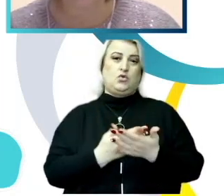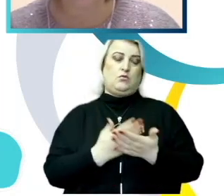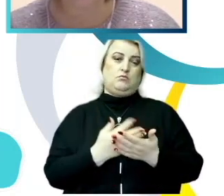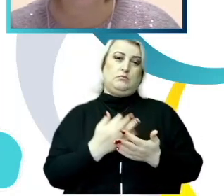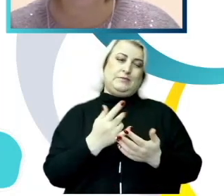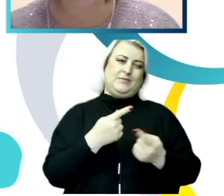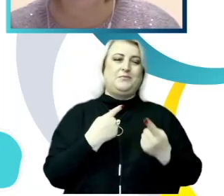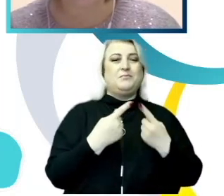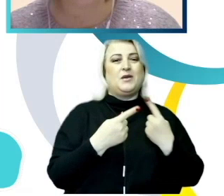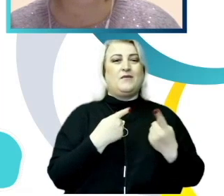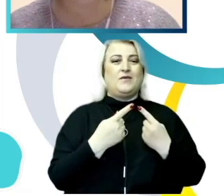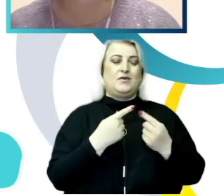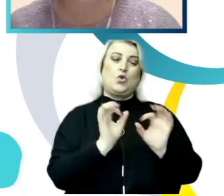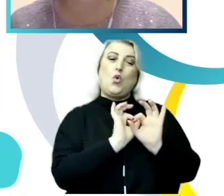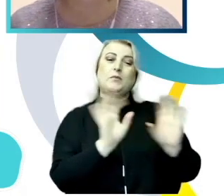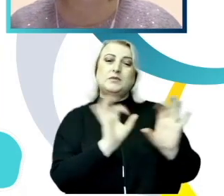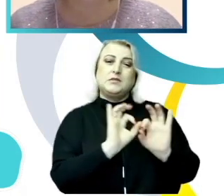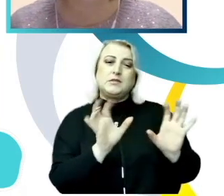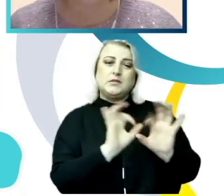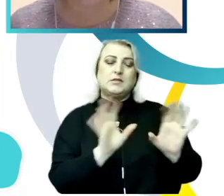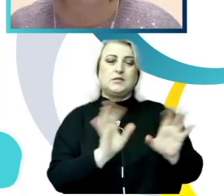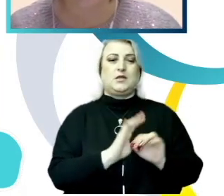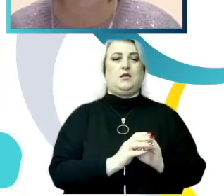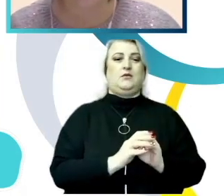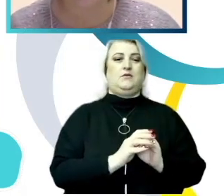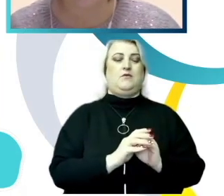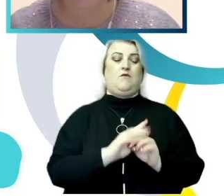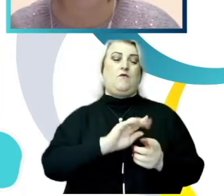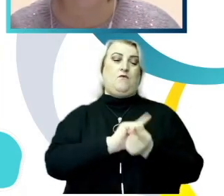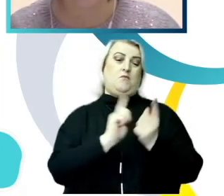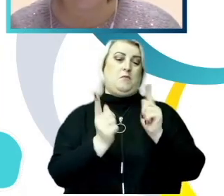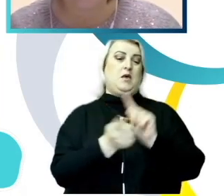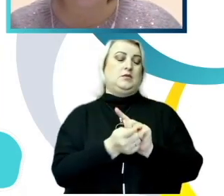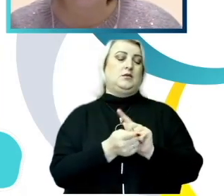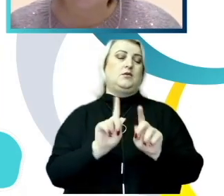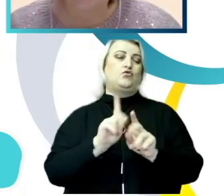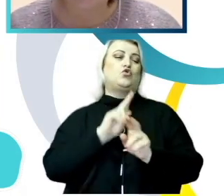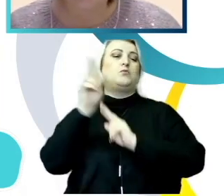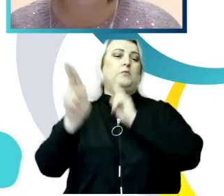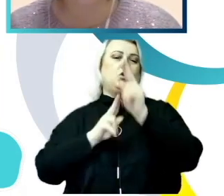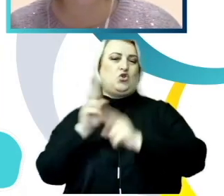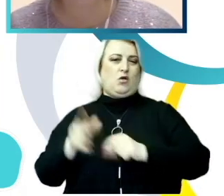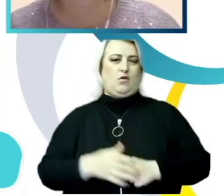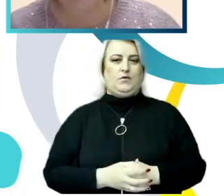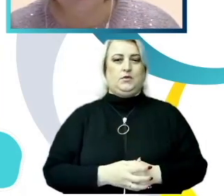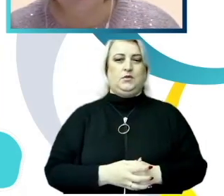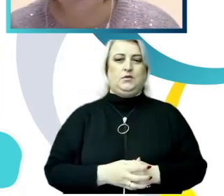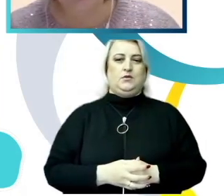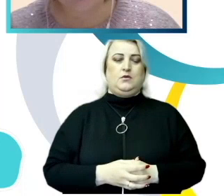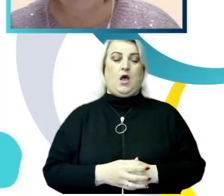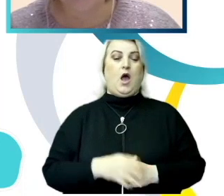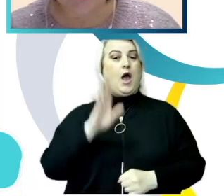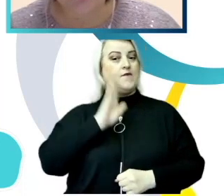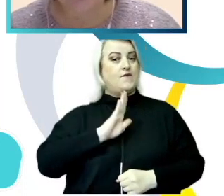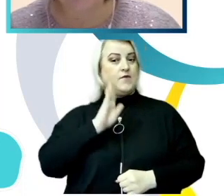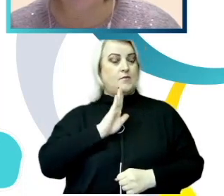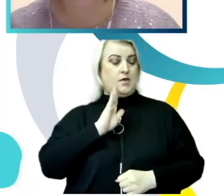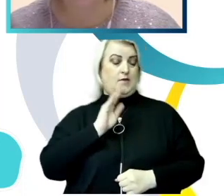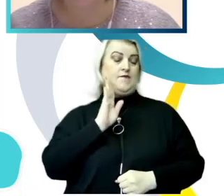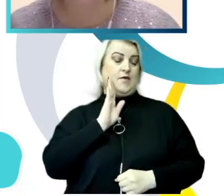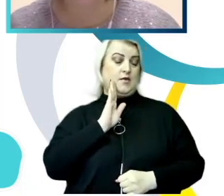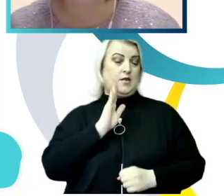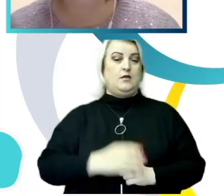încercând să lămurească lucrurile în schimb la denunțarea unui astfel de caz. În schimb, femeile respondente, fetele